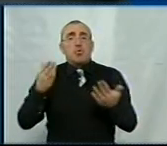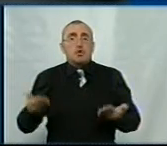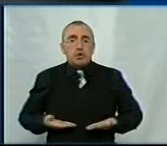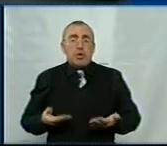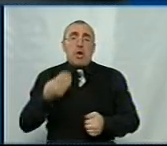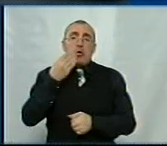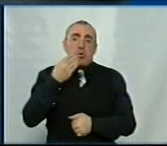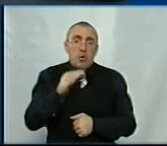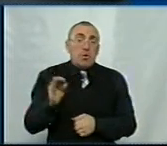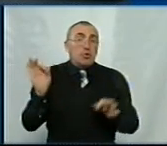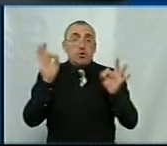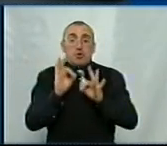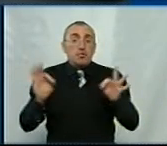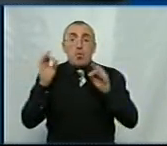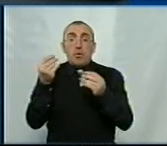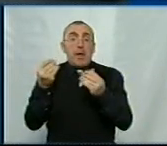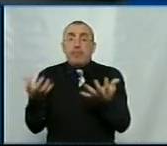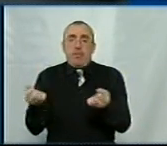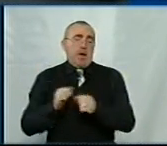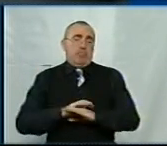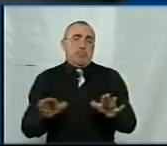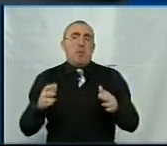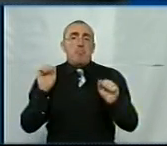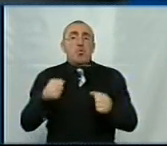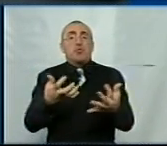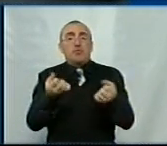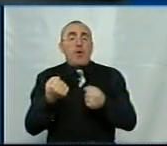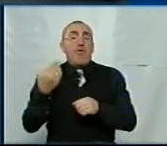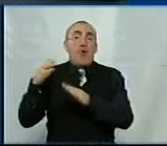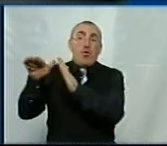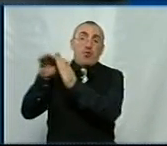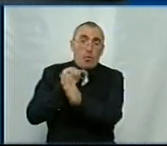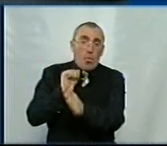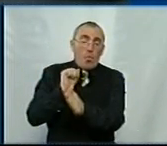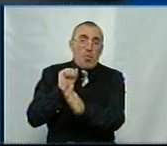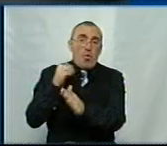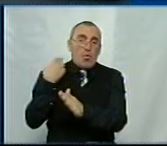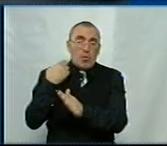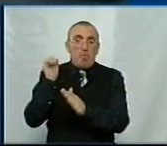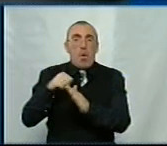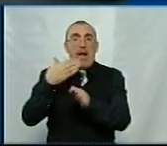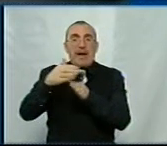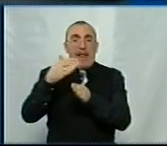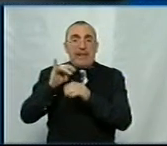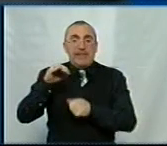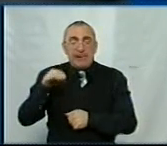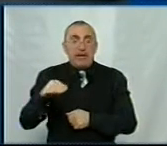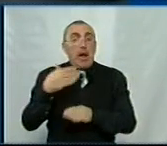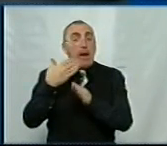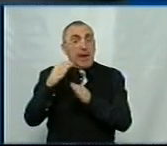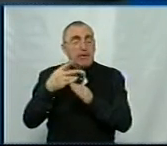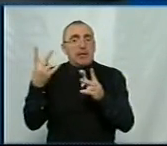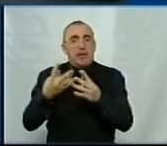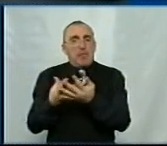краще. З нічого гроші не беруться. Можна взяти в долг, можна взяти в кредит, але за кредити